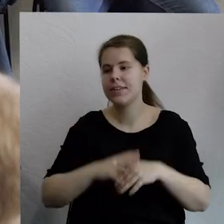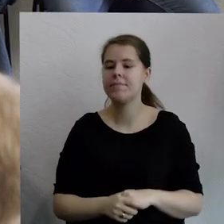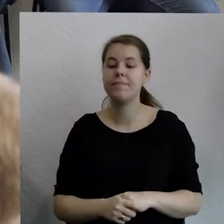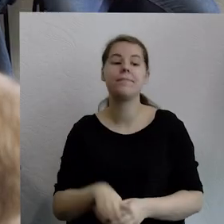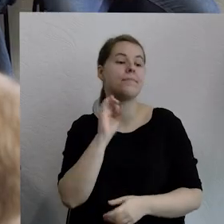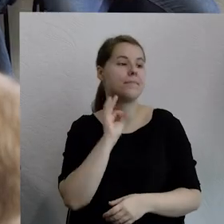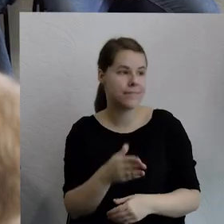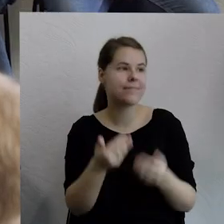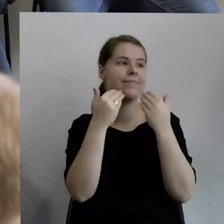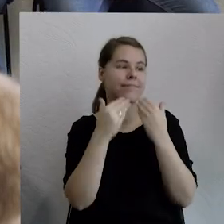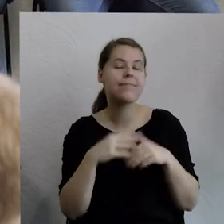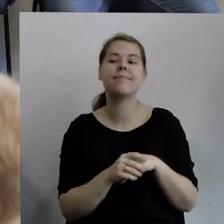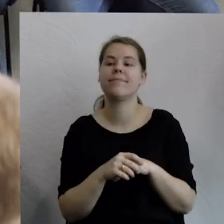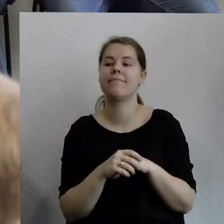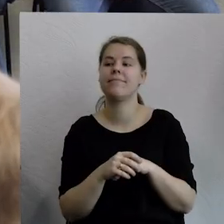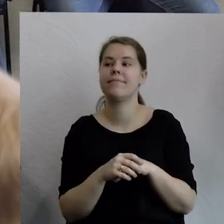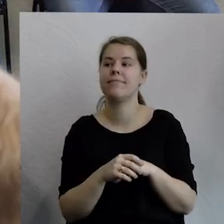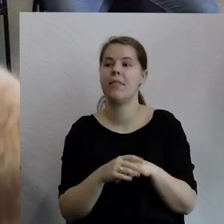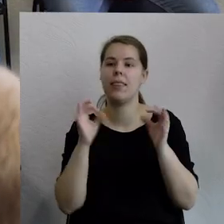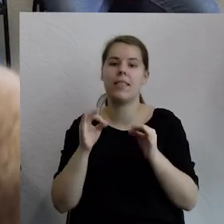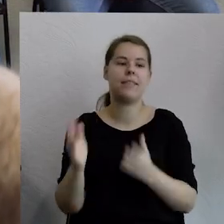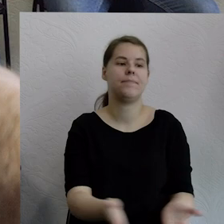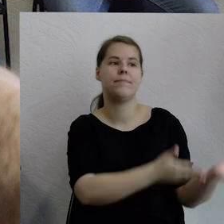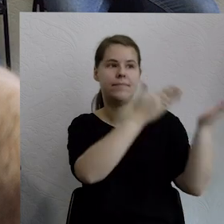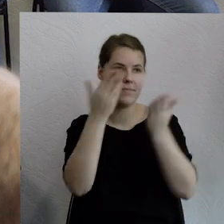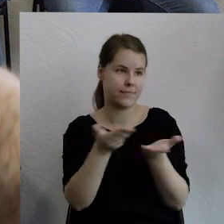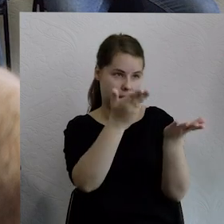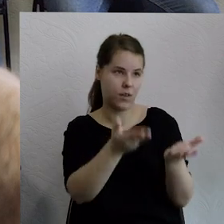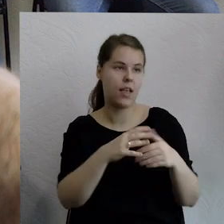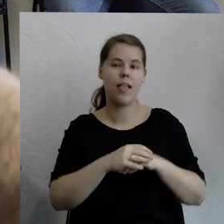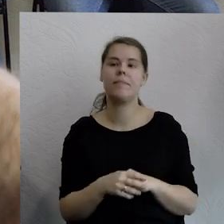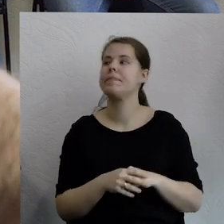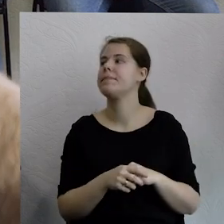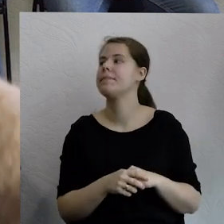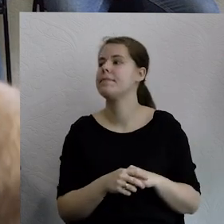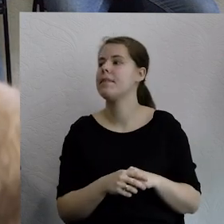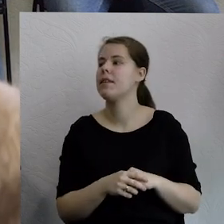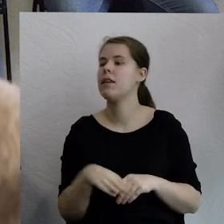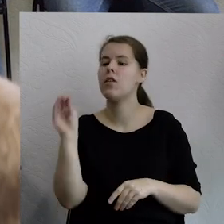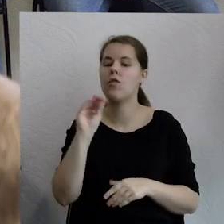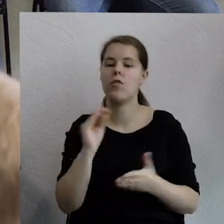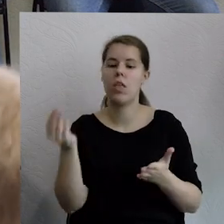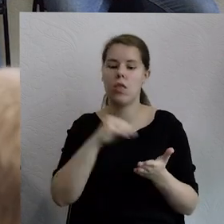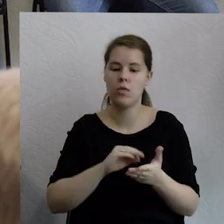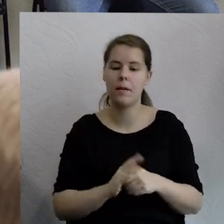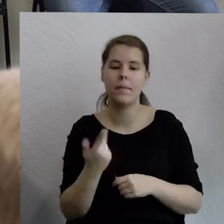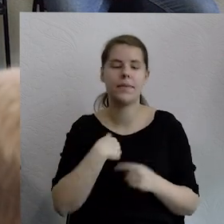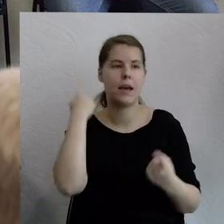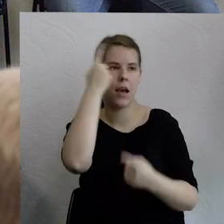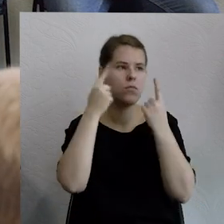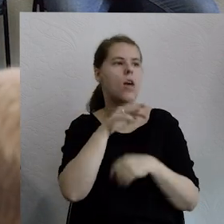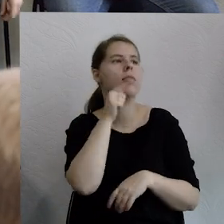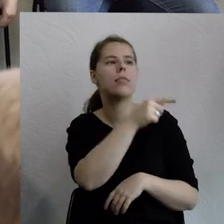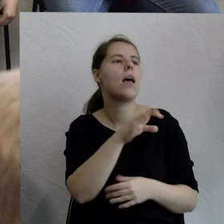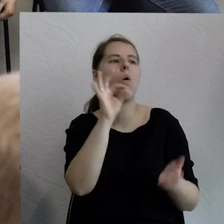ja przekazuję głos Edwinie do Ciebie z taką jeszcze trochę zapowiedzią, bo wydaje mi się, że jesteś osobą tutaj wśród nas,